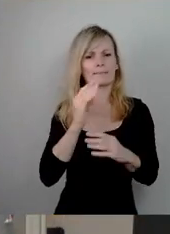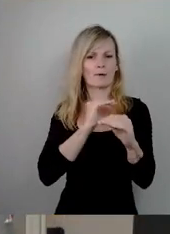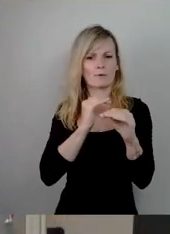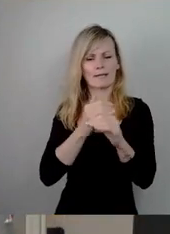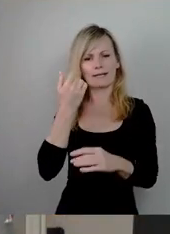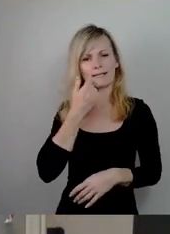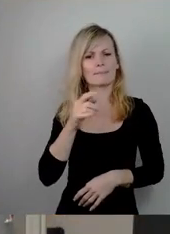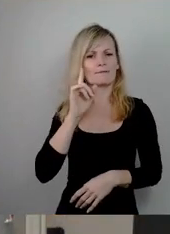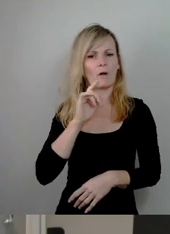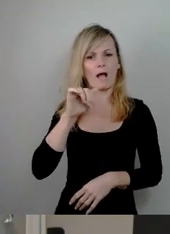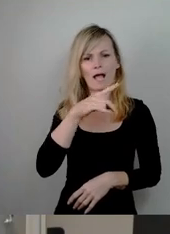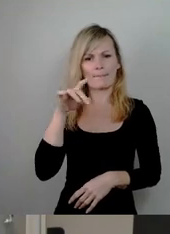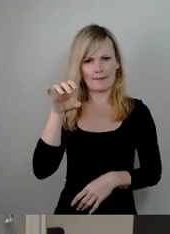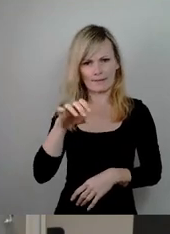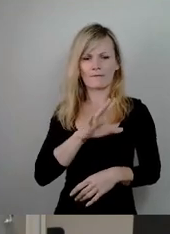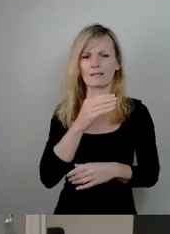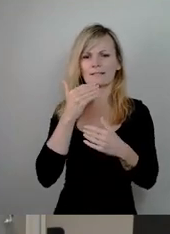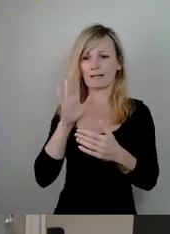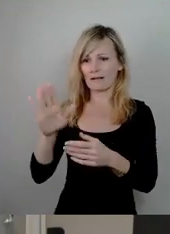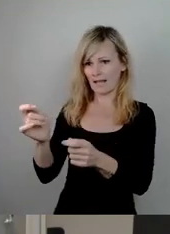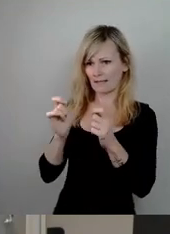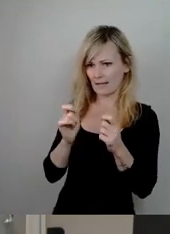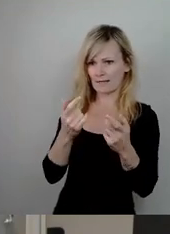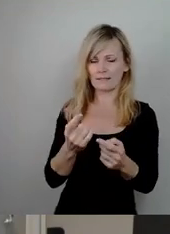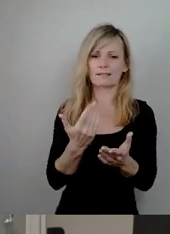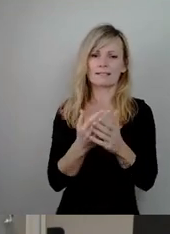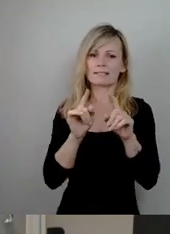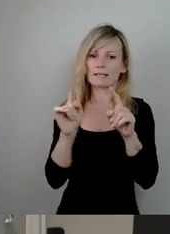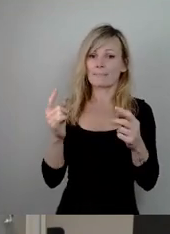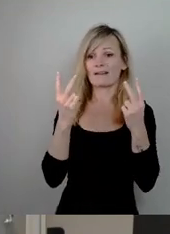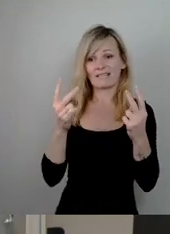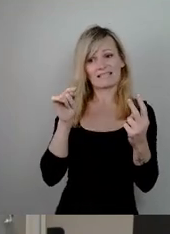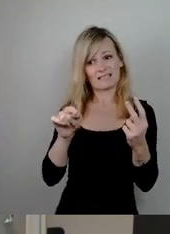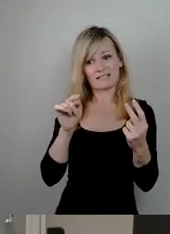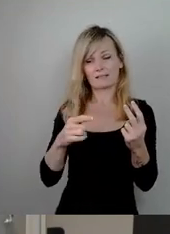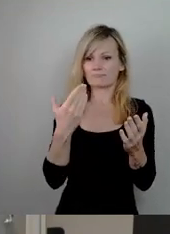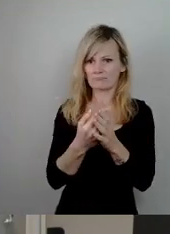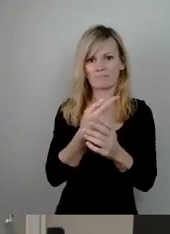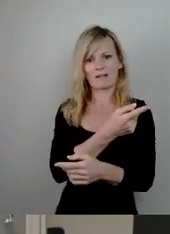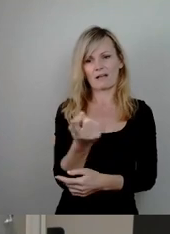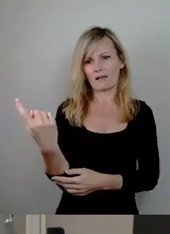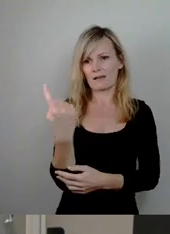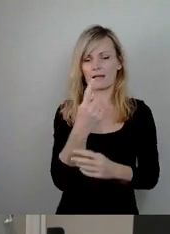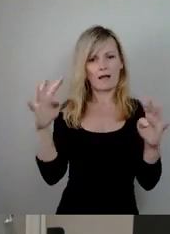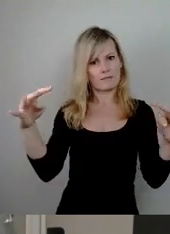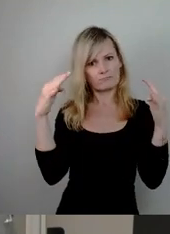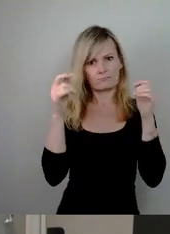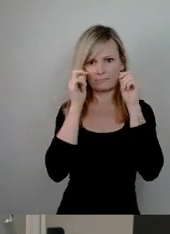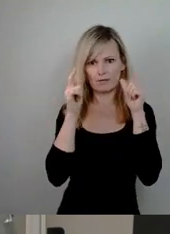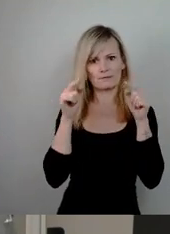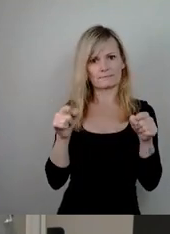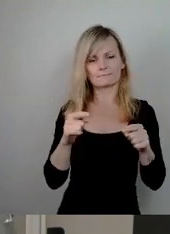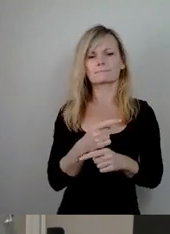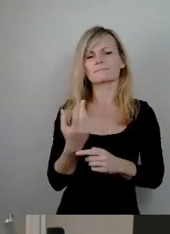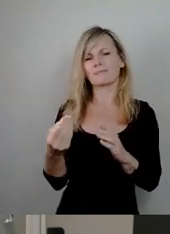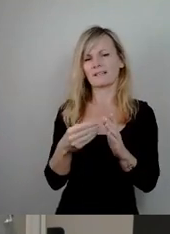für den Antrag und dass Sie dem wichtigen Thema damit Aufmerksamkeit verleihen. Wir haben nur noch einen winzigen Ergänzungsantrag geschrieben, weil das aus meiner